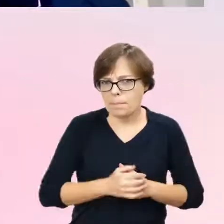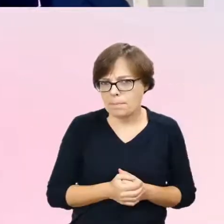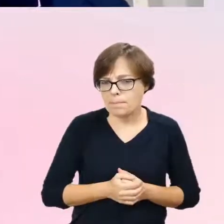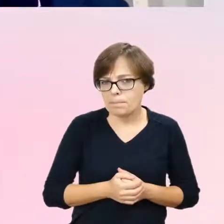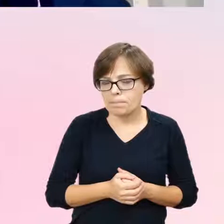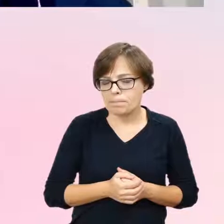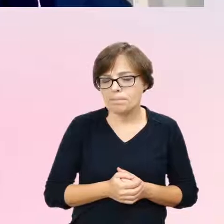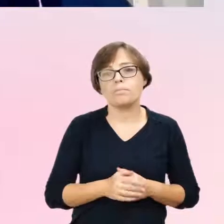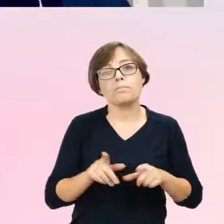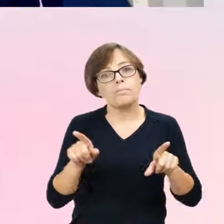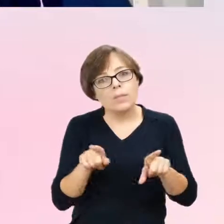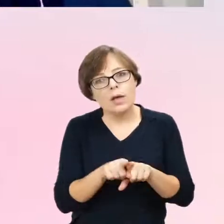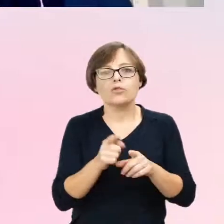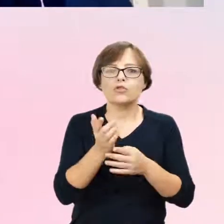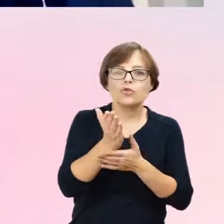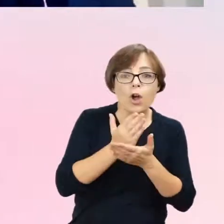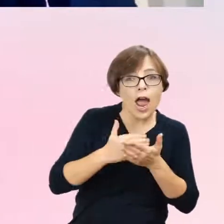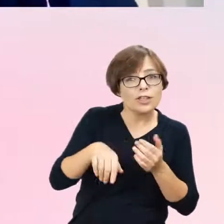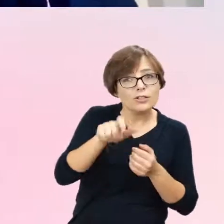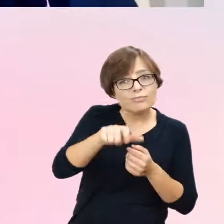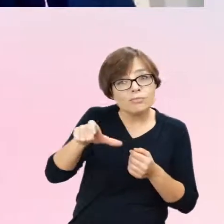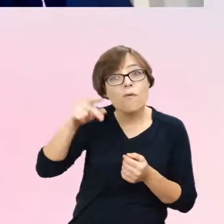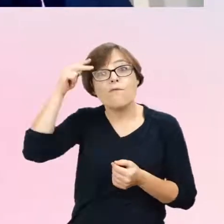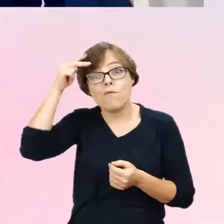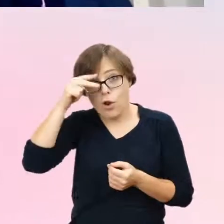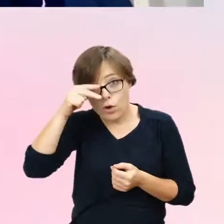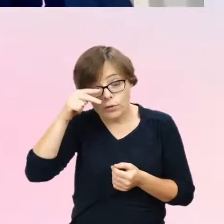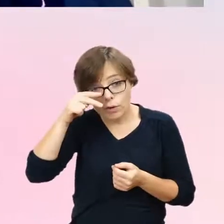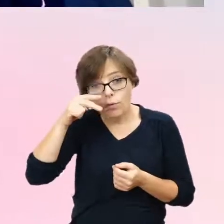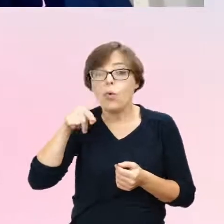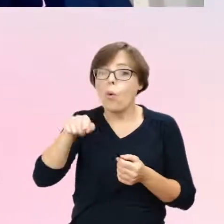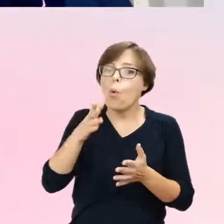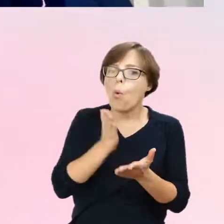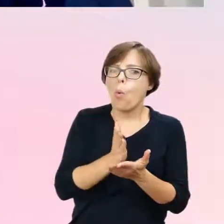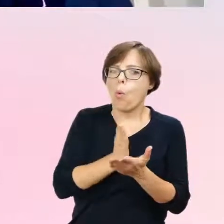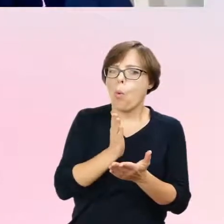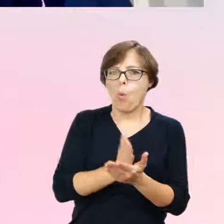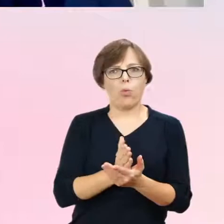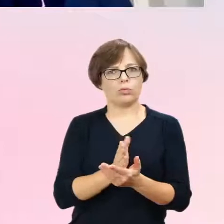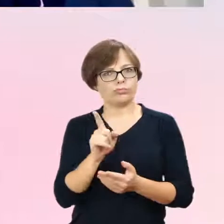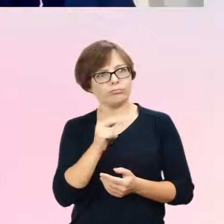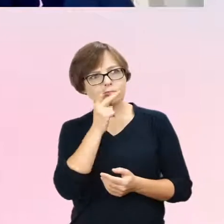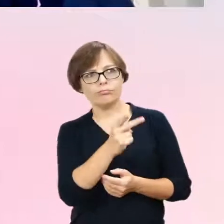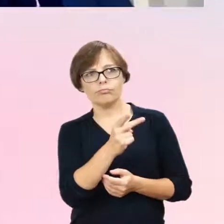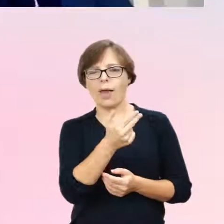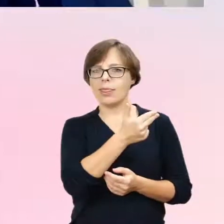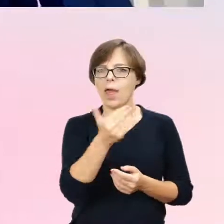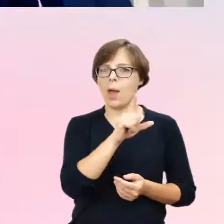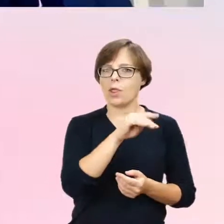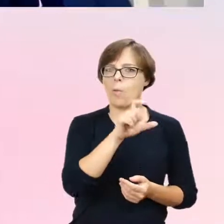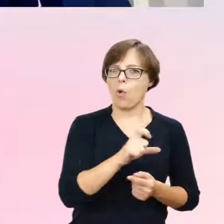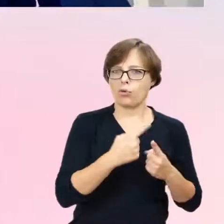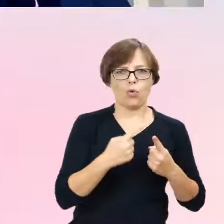filozofów już sięga po kwestie związane z płcią. Jeżeli